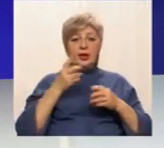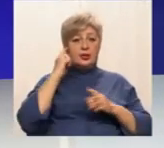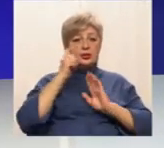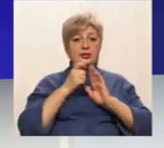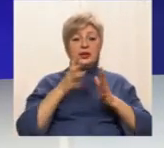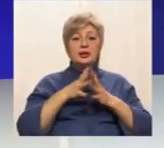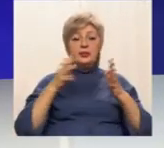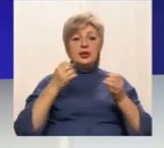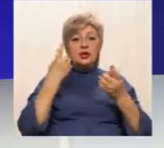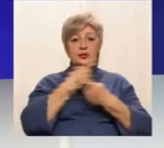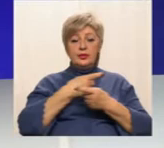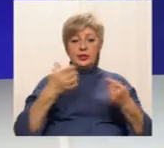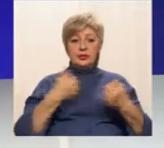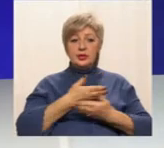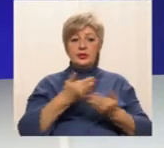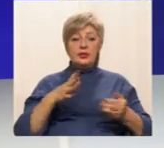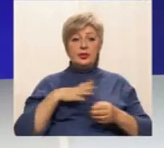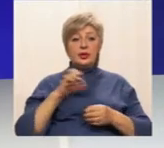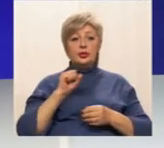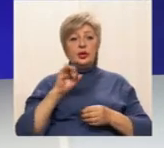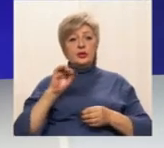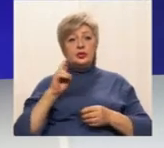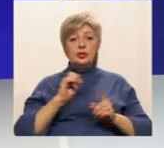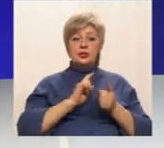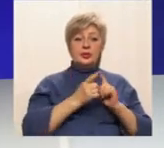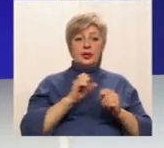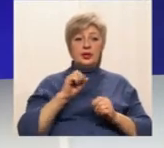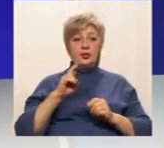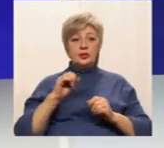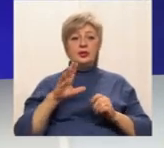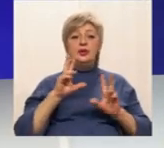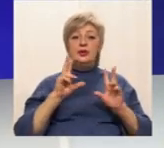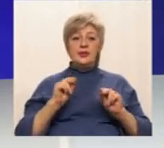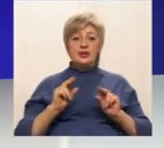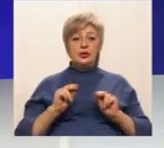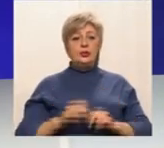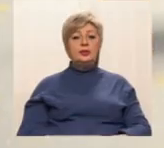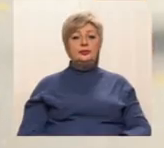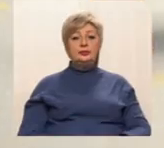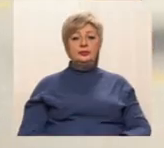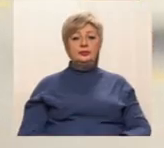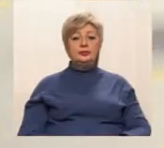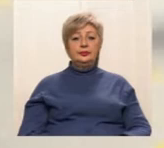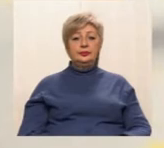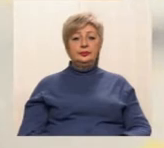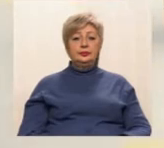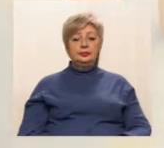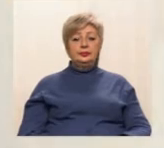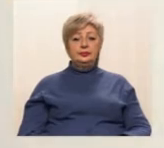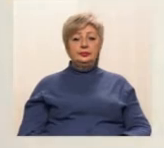інформації. З вами були Анатолій Івченко та сурдопереклад Ганна Костікова. На все добре. Дякую.